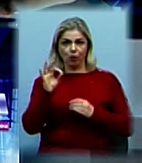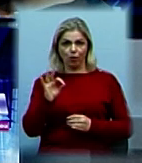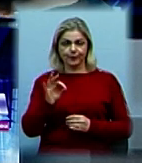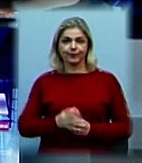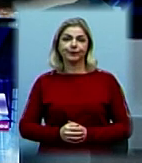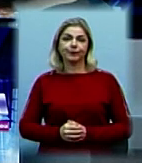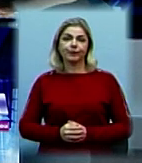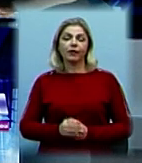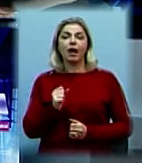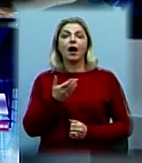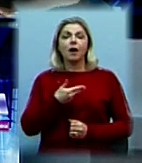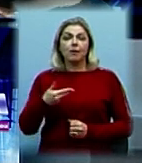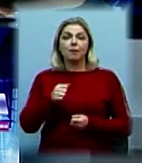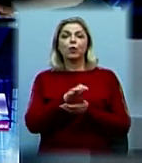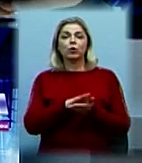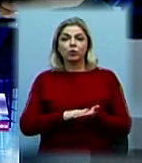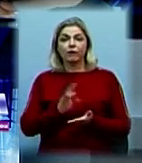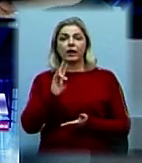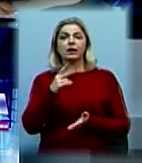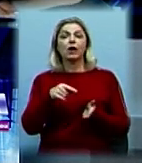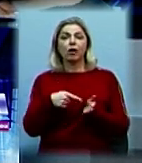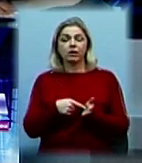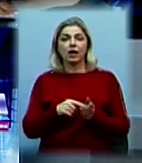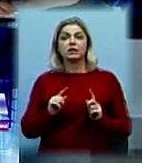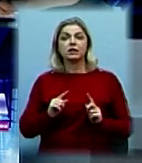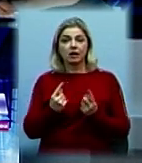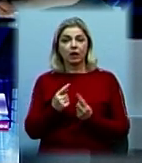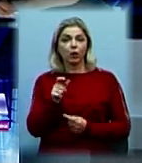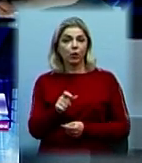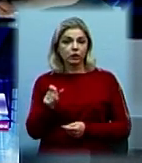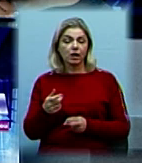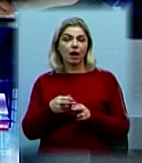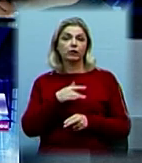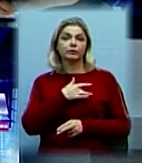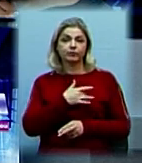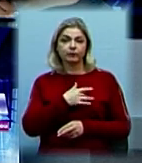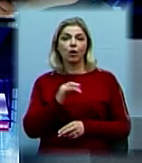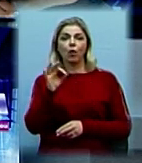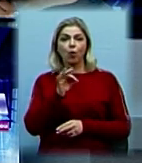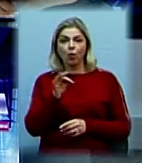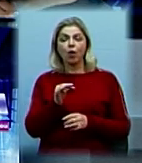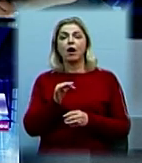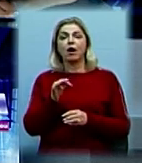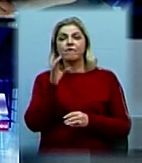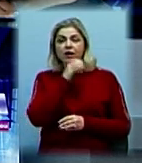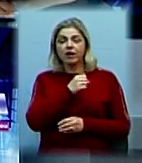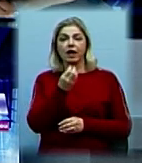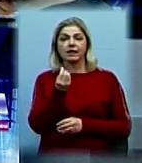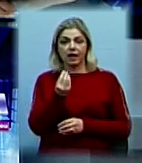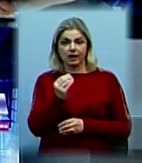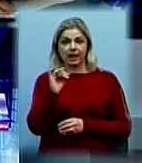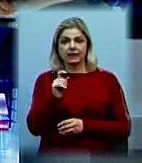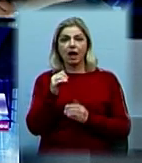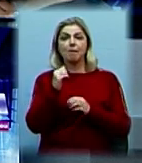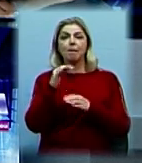Ну, а ми продовжуємо. В Миколаїві затримали групу людей, яких підозрюють у підриві банкомату та викрадень грошей з нього.